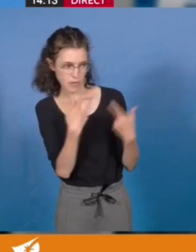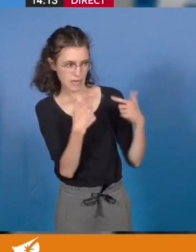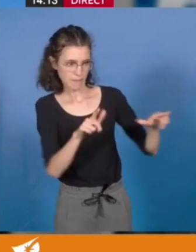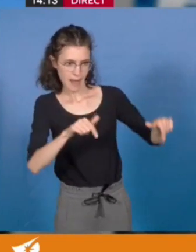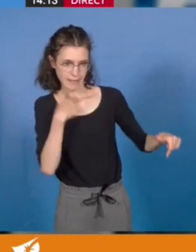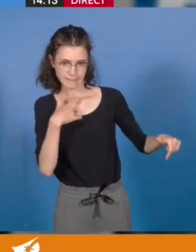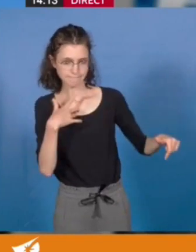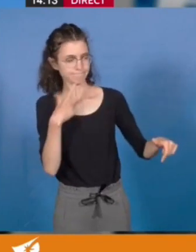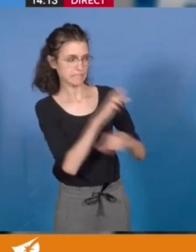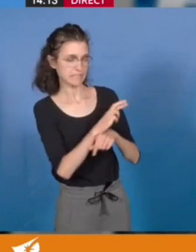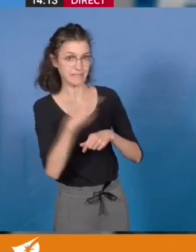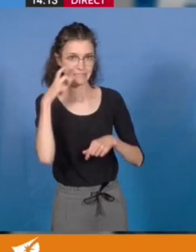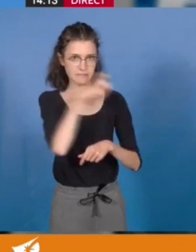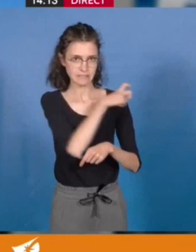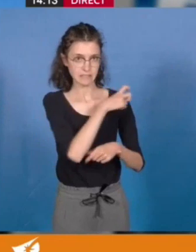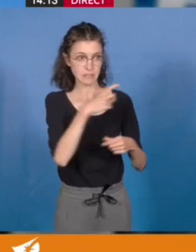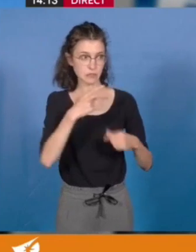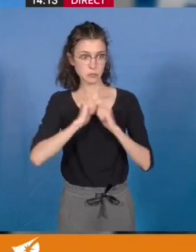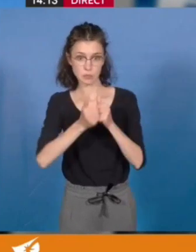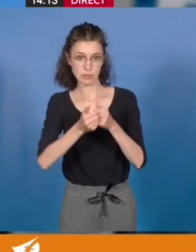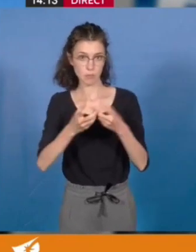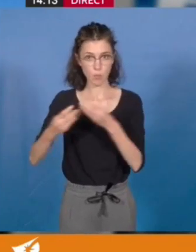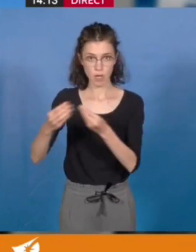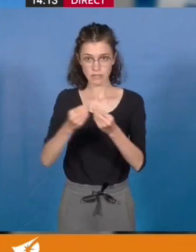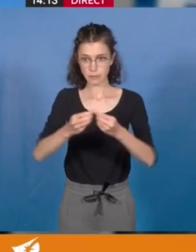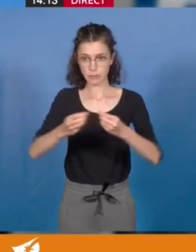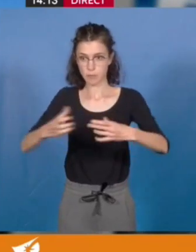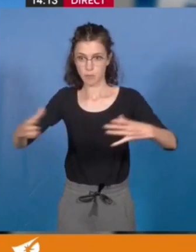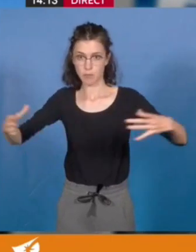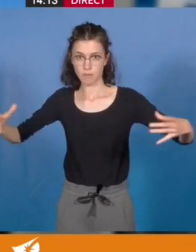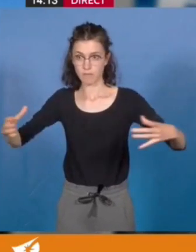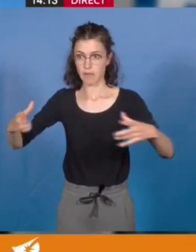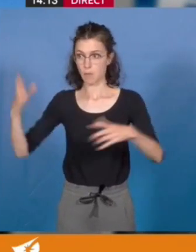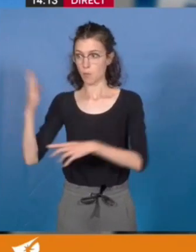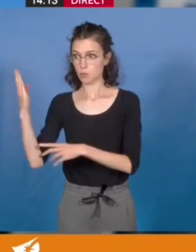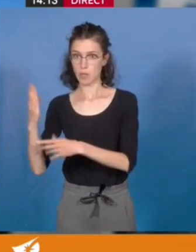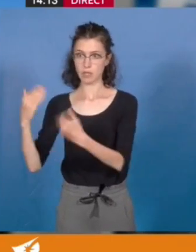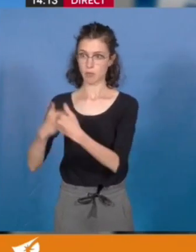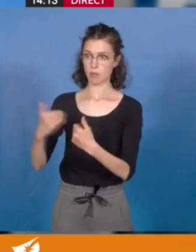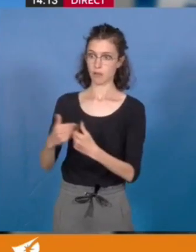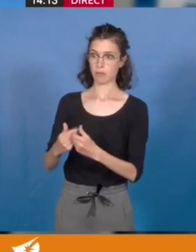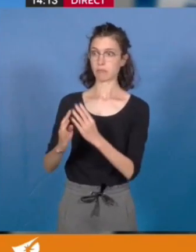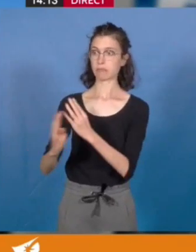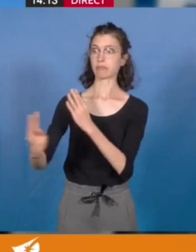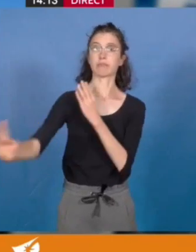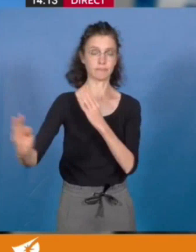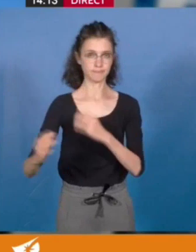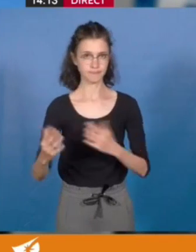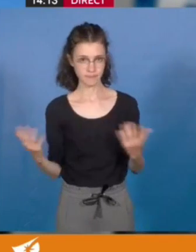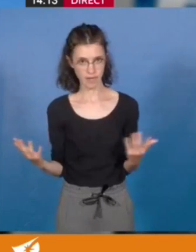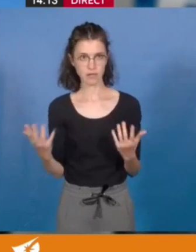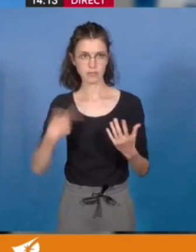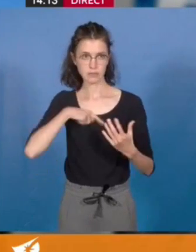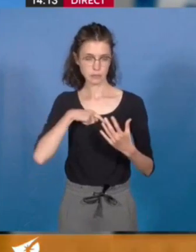territoire à répondre à l'évolution démographique et aux demandes grandissantes. Ou notre incapacité due au manque d'effectifs